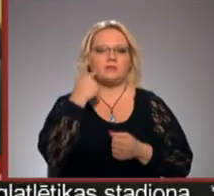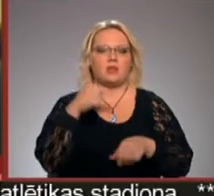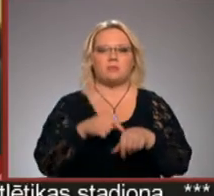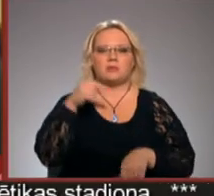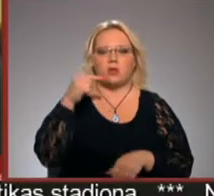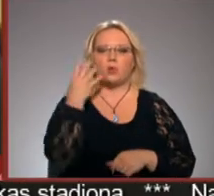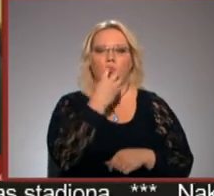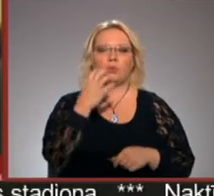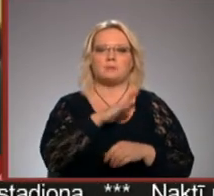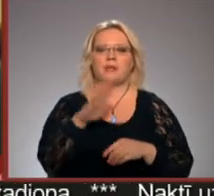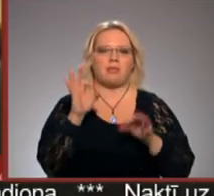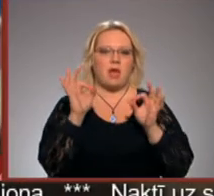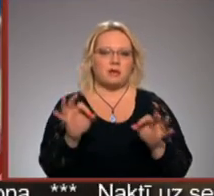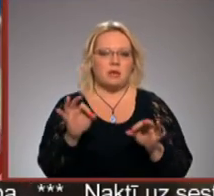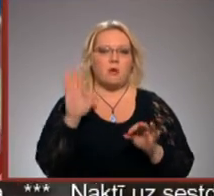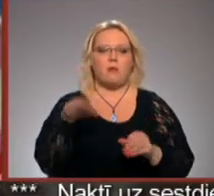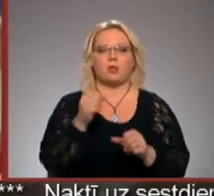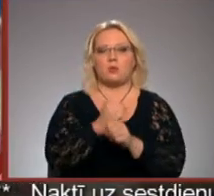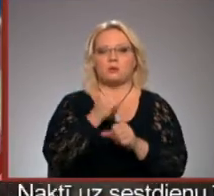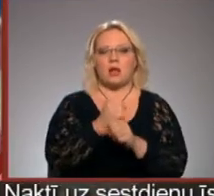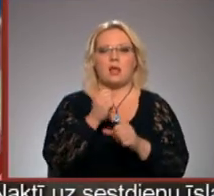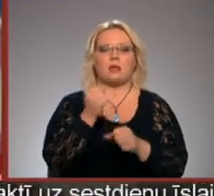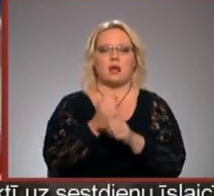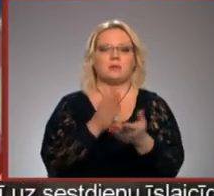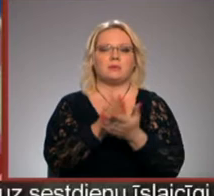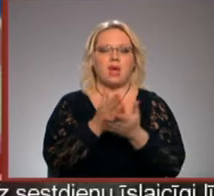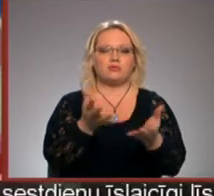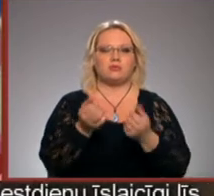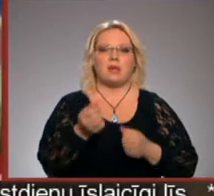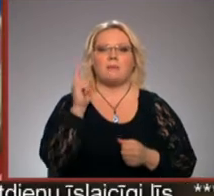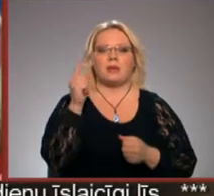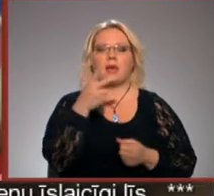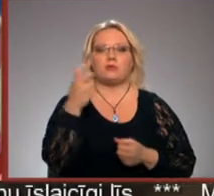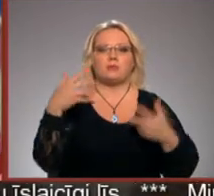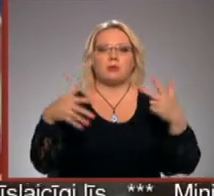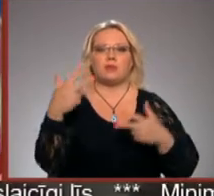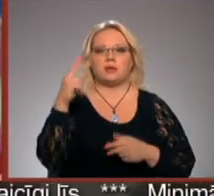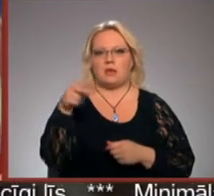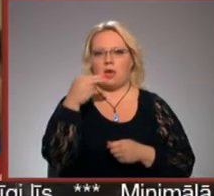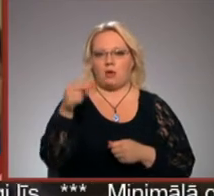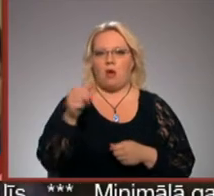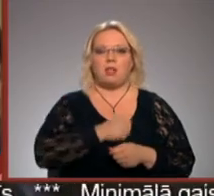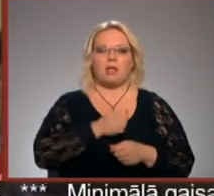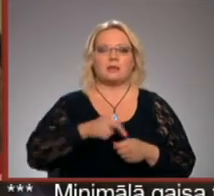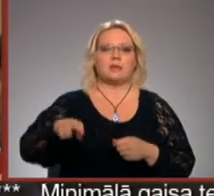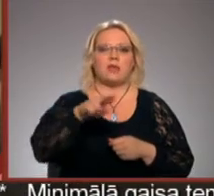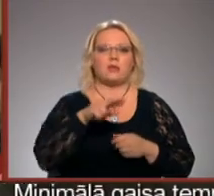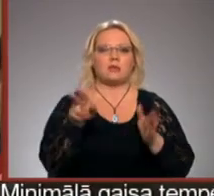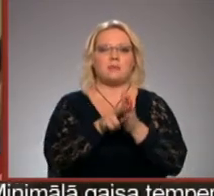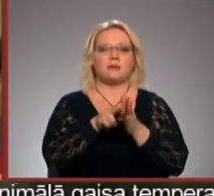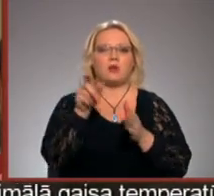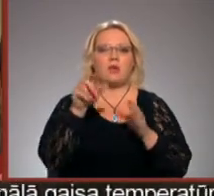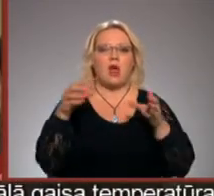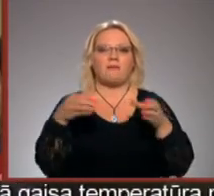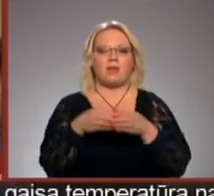sajūtu un rūknums par netaisnību. Par nostrādāto darbas tāluši tiek saņemtu vien 283 eiro. Latgales reģionālās pensionāra